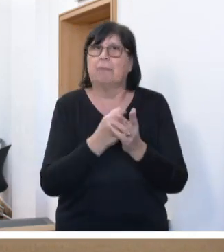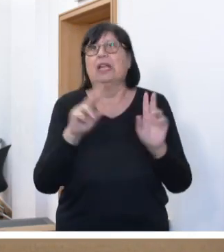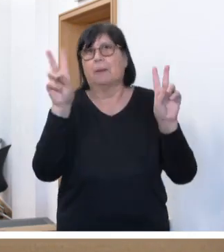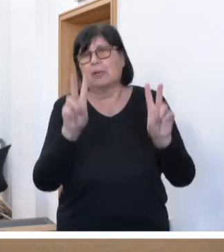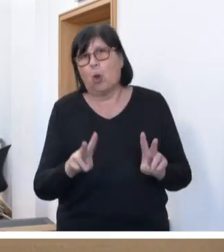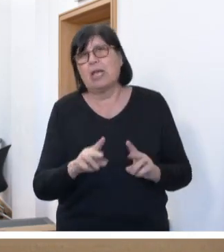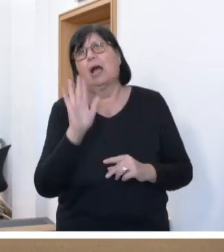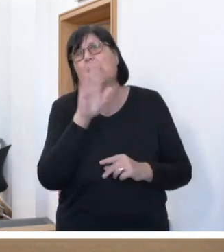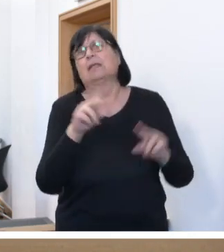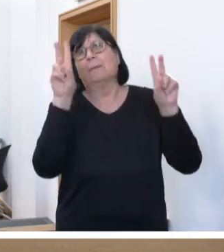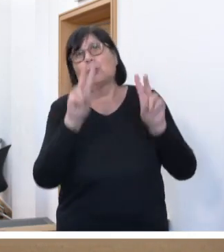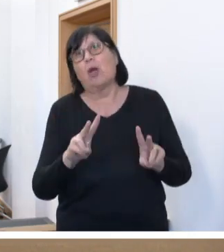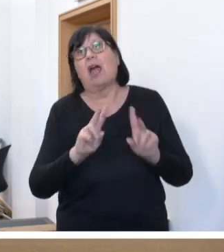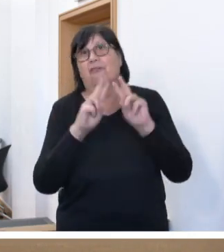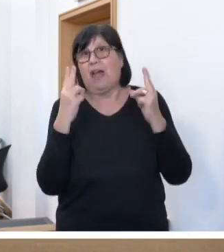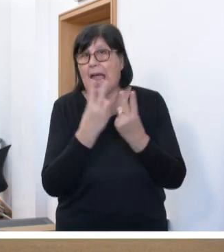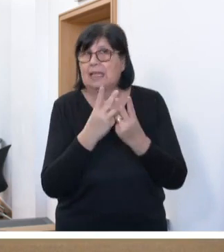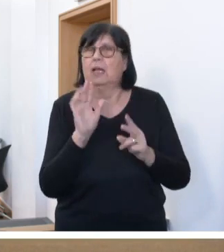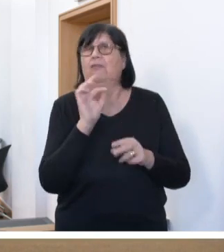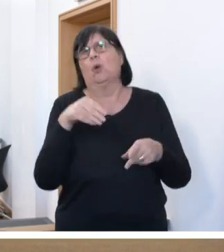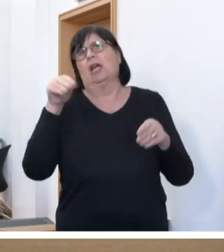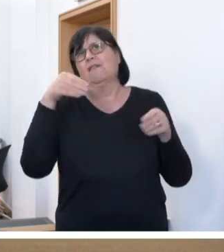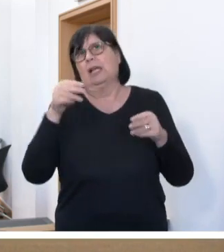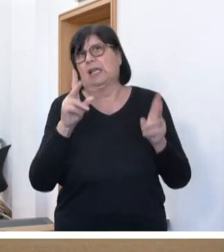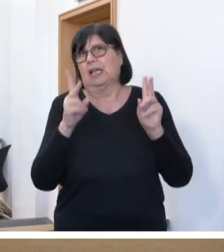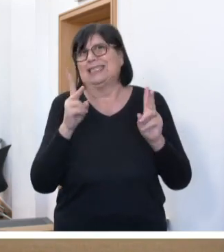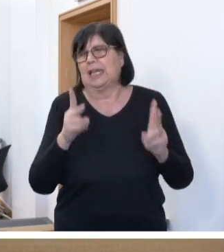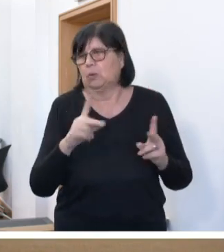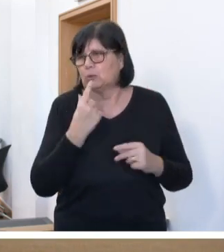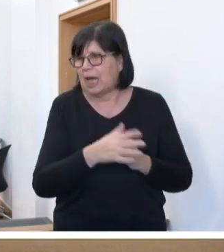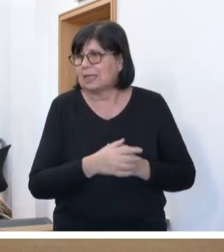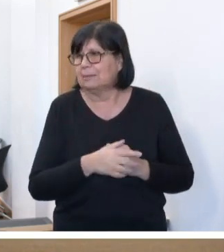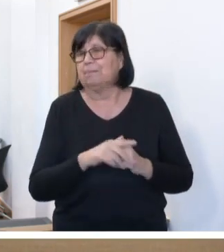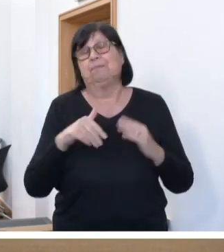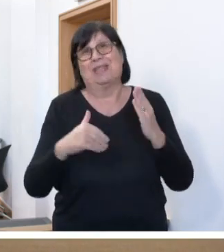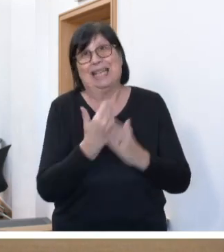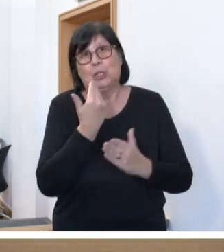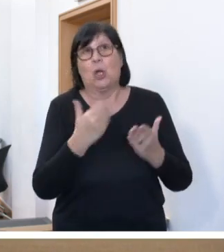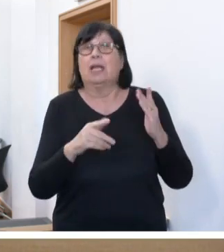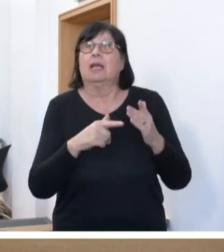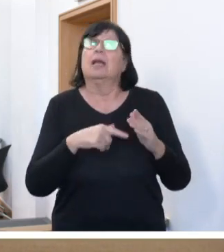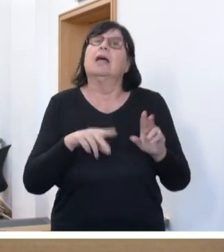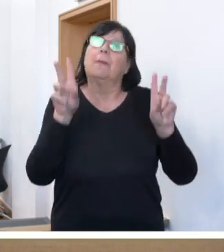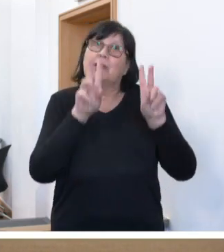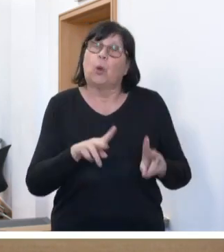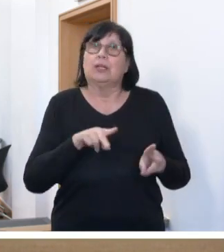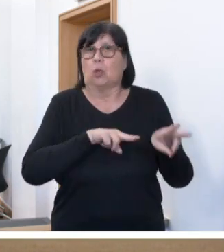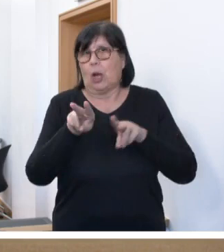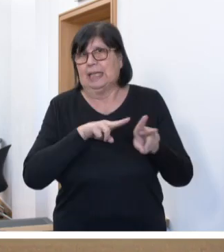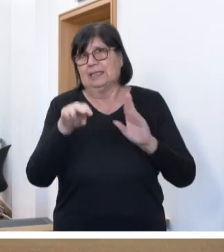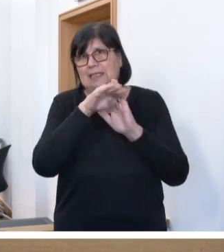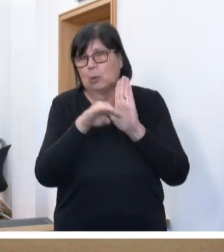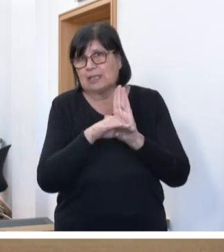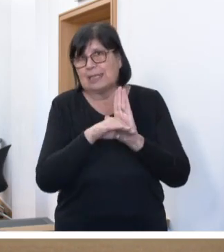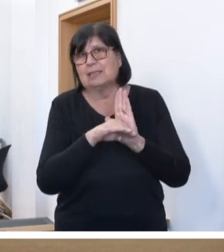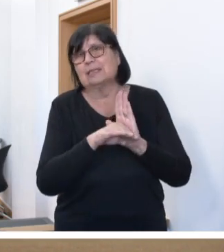Betreuungsvereine zur Qualitätssicherung zu nennen. Das neu geschaffene Betreuungsorganisationsgesetz, wie man